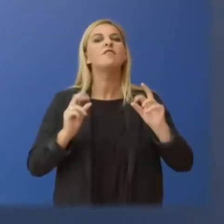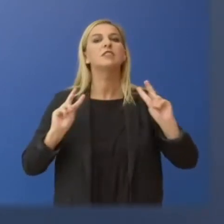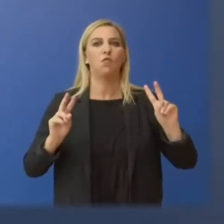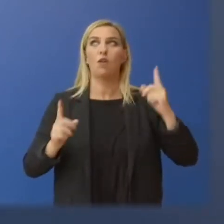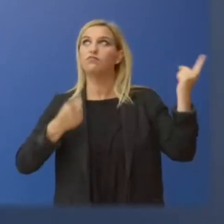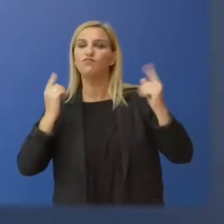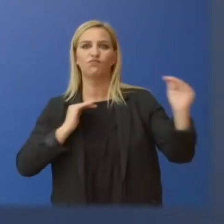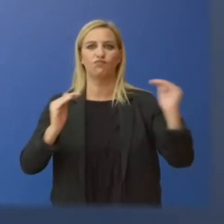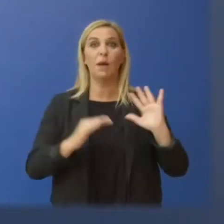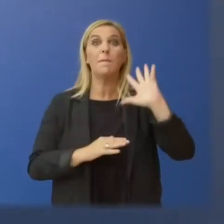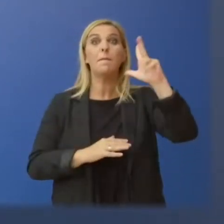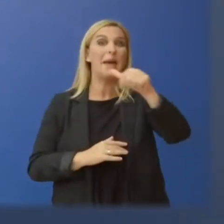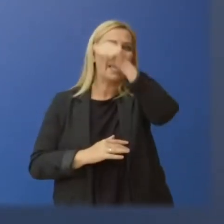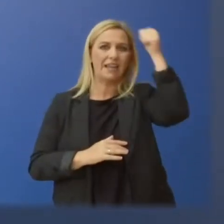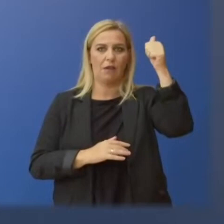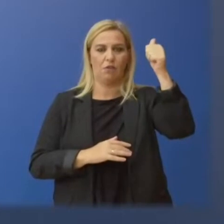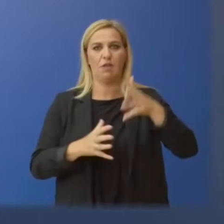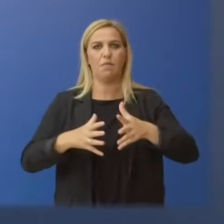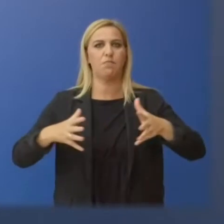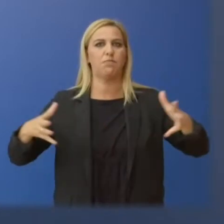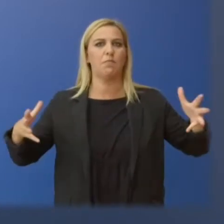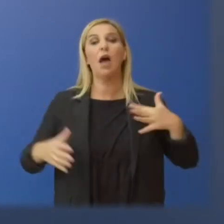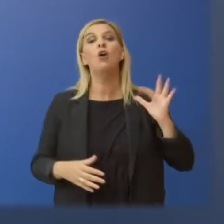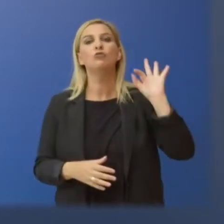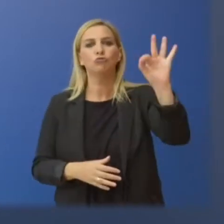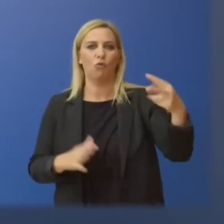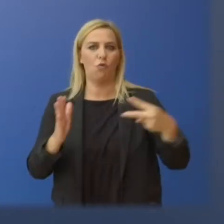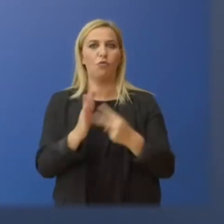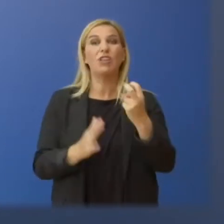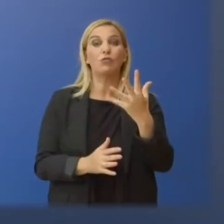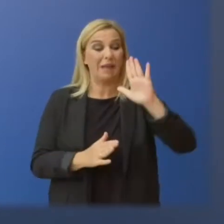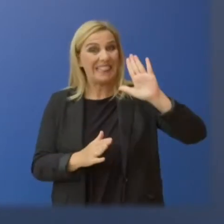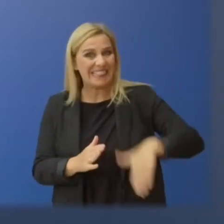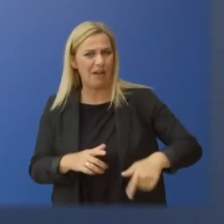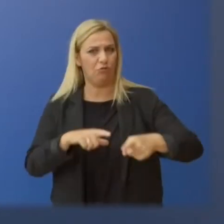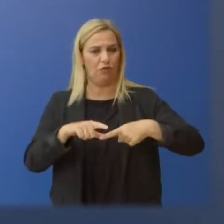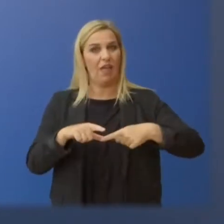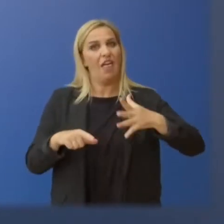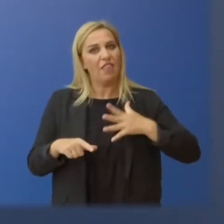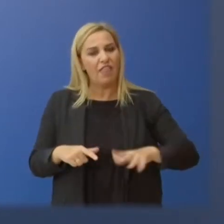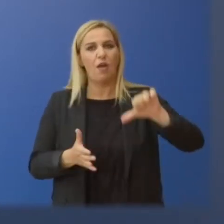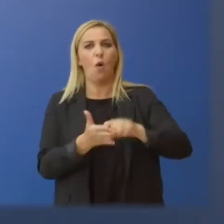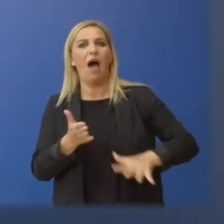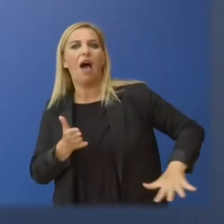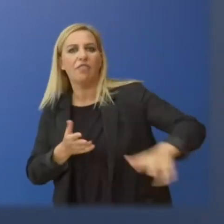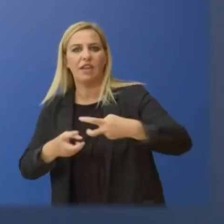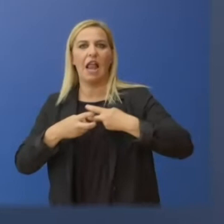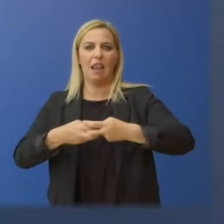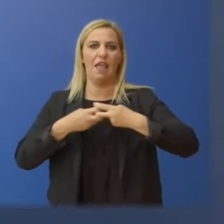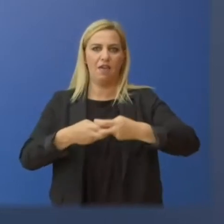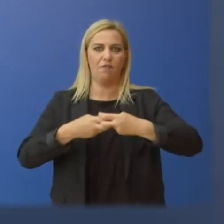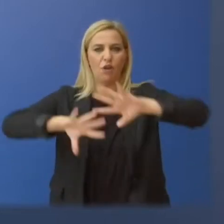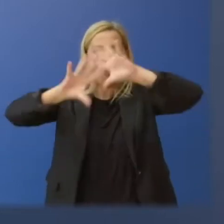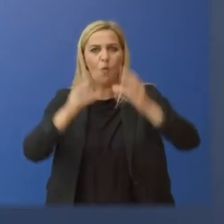προσθεθούν ως το επόμενο καλοκαίρι. Στόχος είναι, μέχρι το τέλος του 2025, ο στόλος των λεωφορείων στην Αττική να αναβαθμιστεί με συνολικά